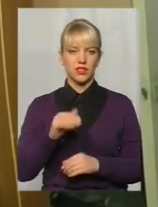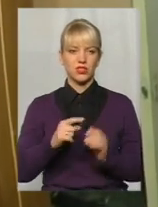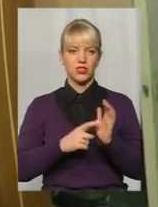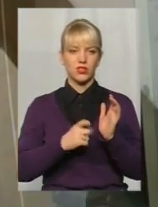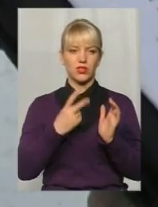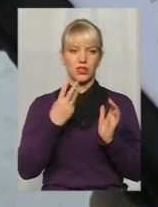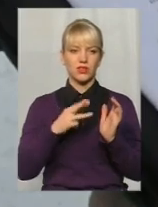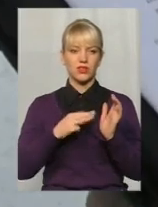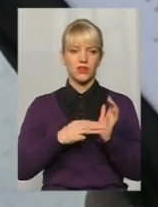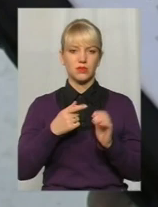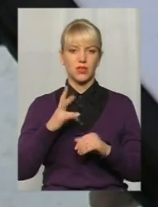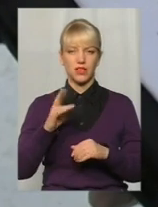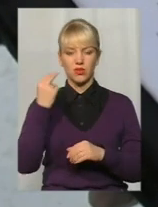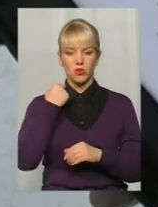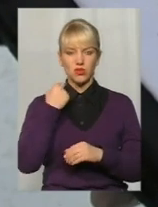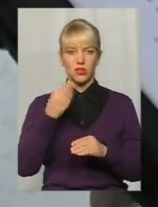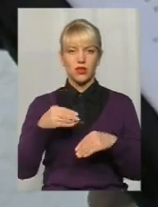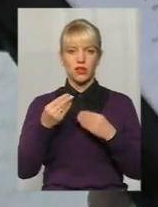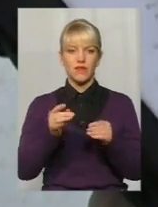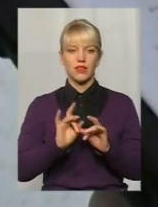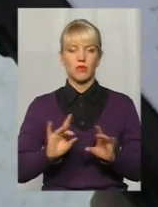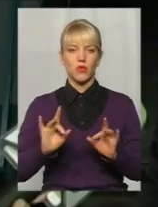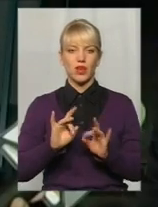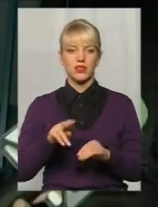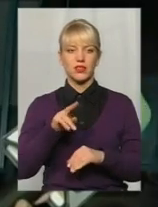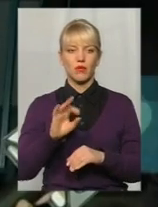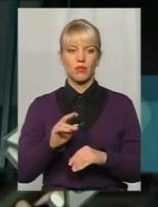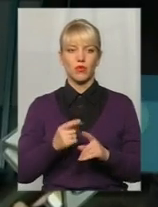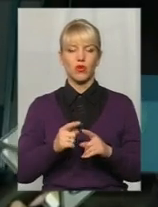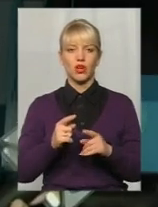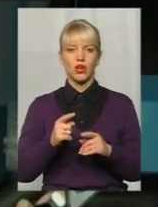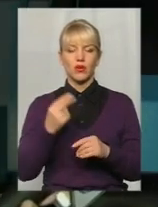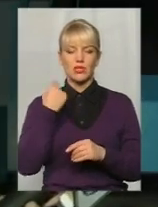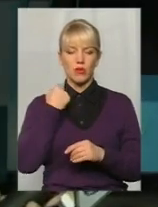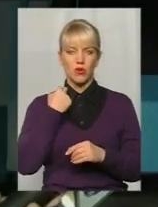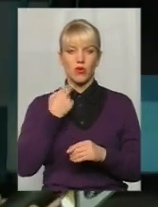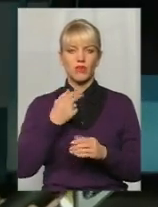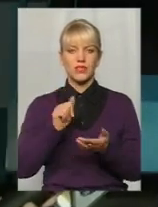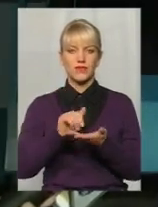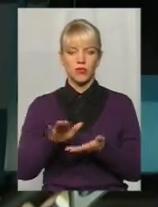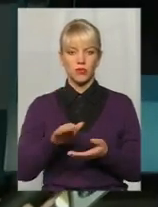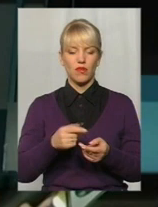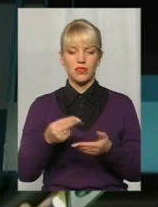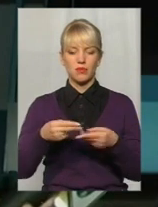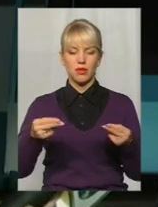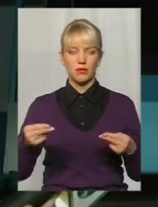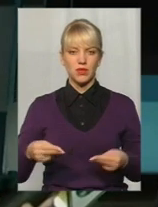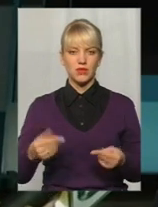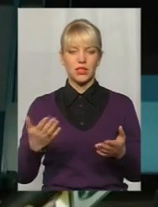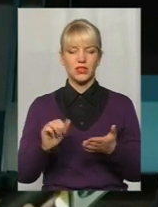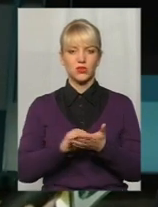Боржник надавати пояснення по допущенню заборговості відмовився. Підписувати будь-яких процесуальних